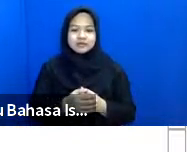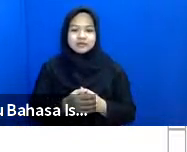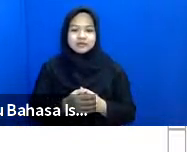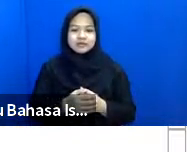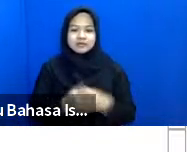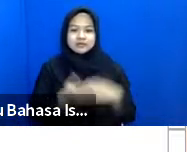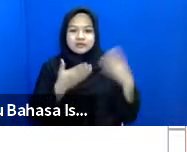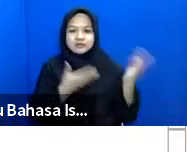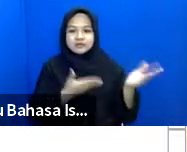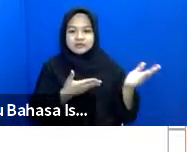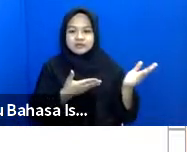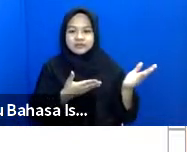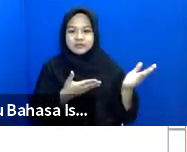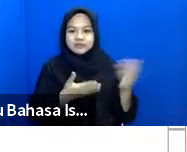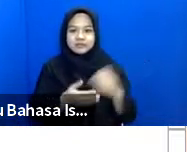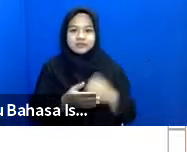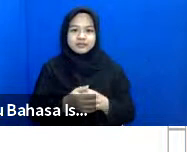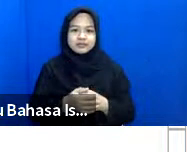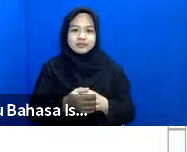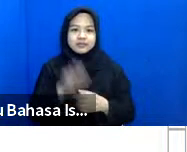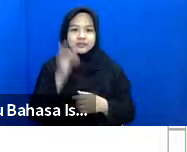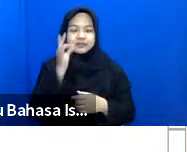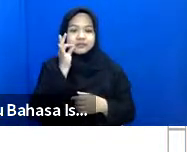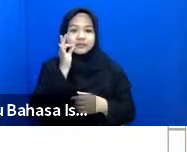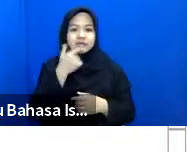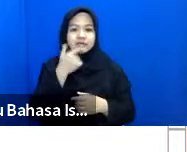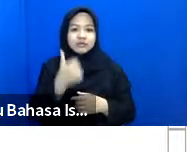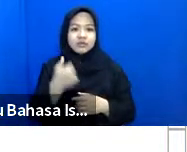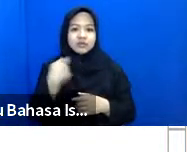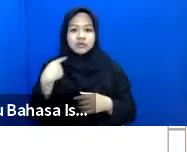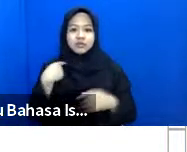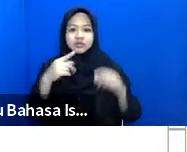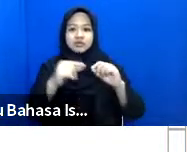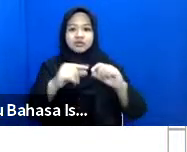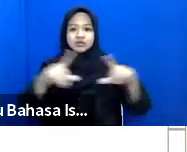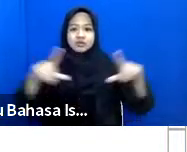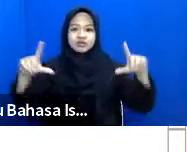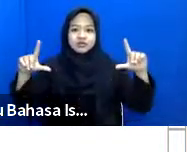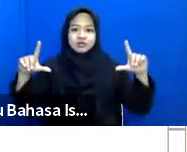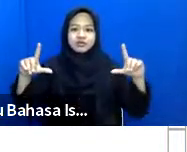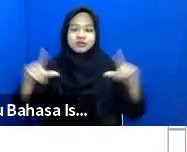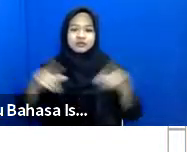disini Mbak Kuni mohon maaf apakah boleh tolong di slide show